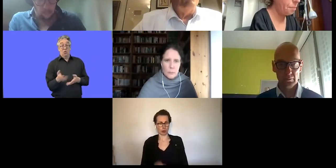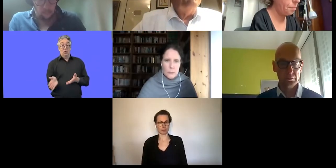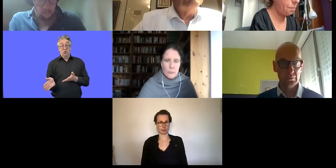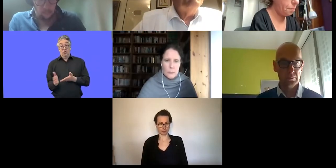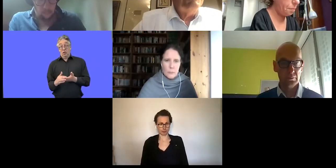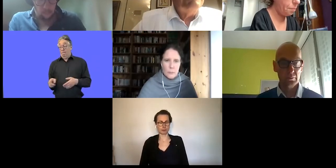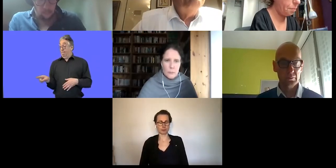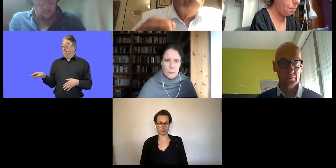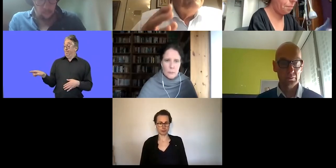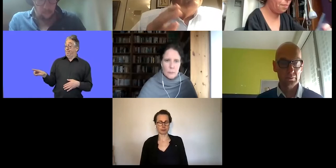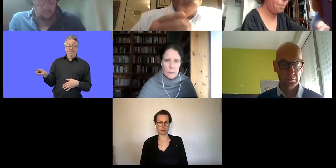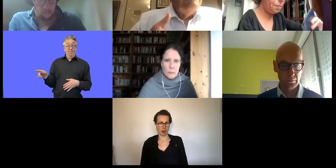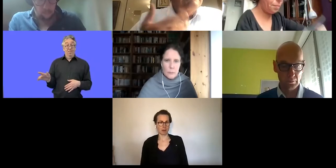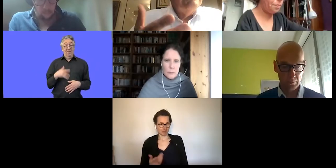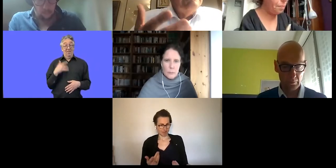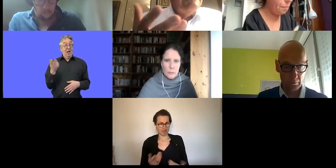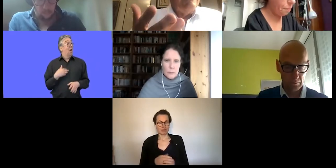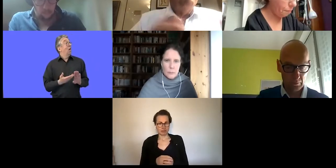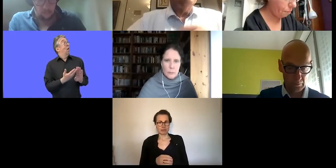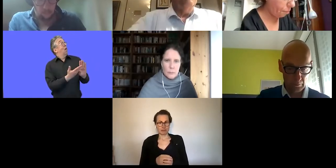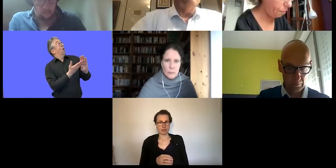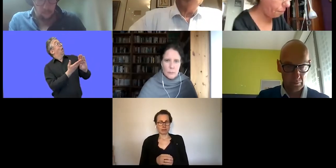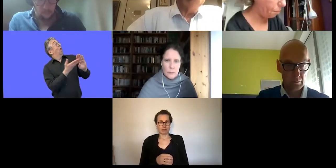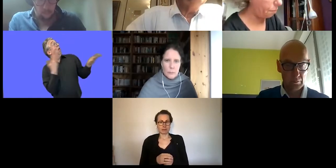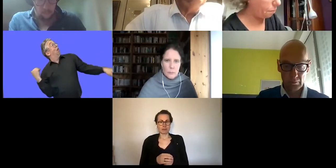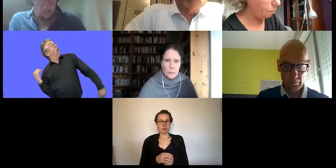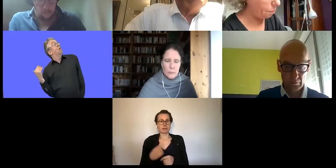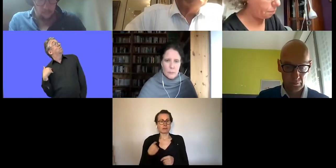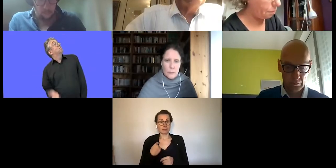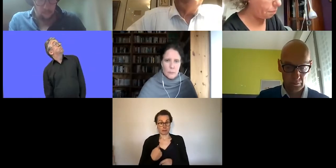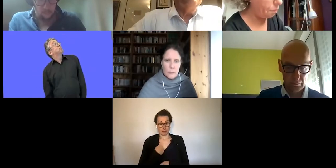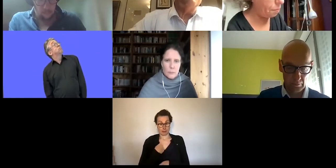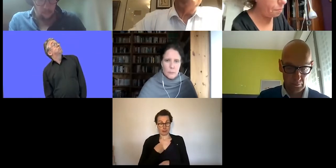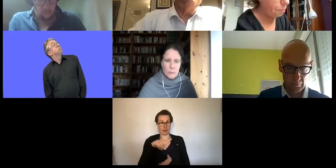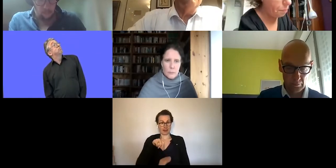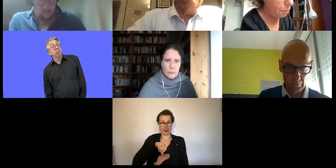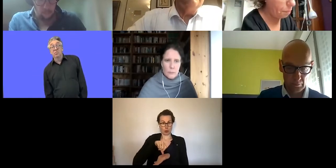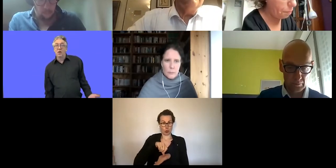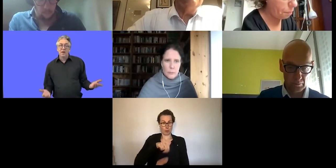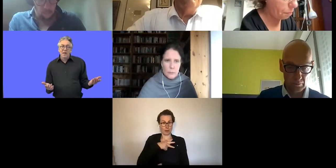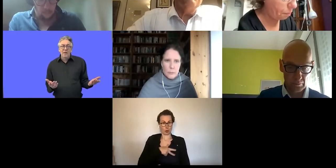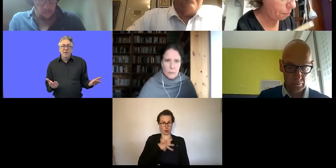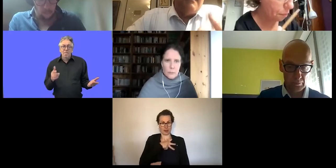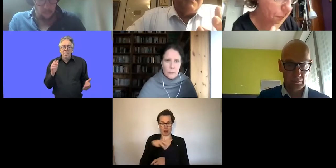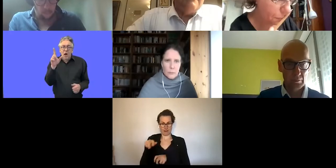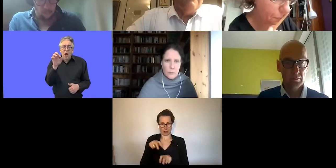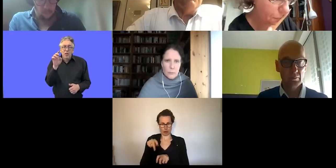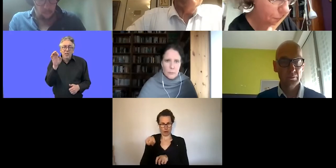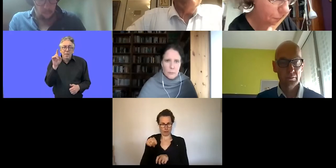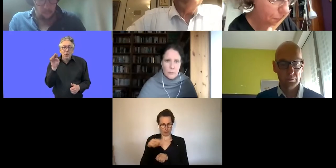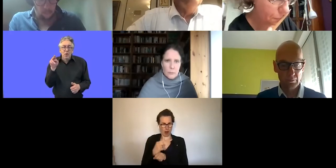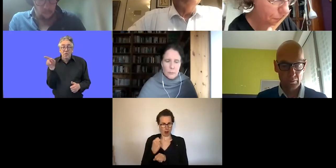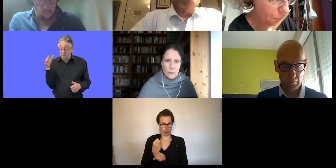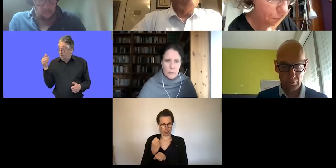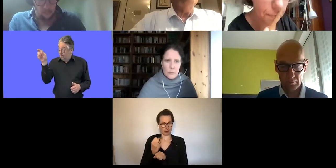dafür aufzubringen. Ich arbeite heute im Zentrum für Sozialwirtschaft in der Steiermark hier in